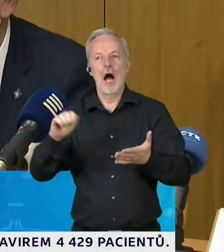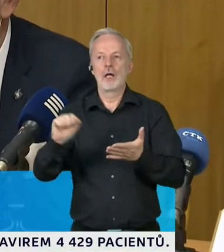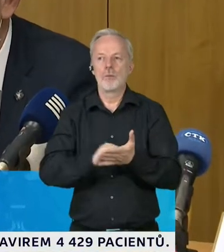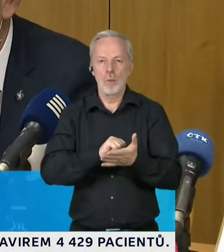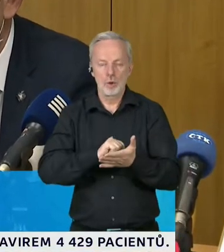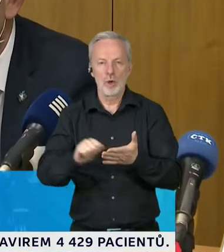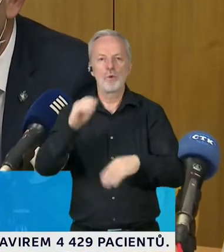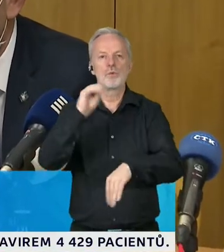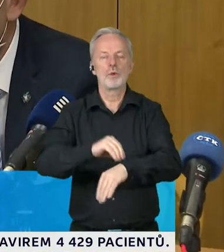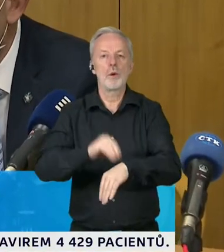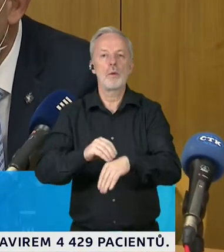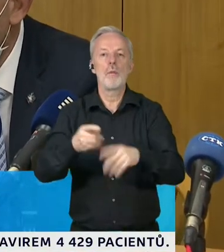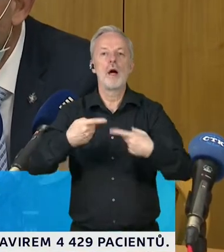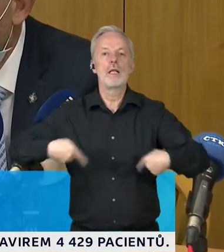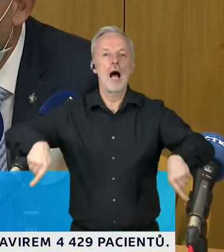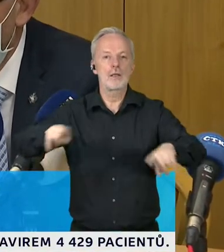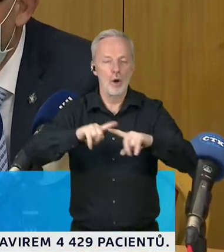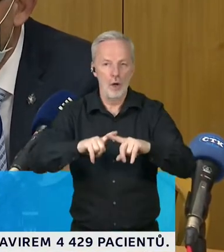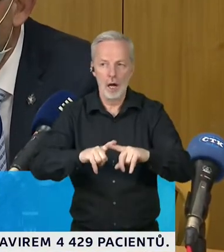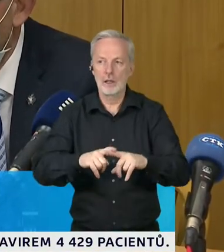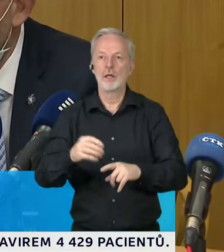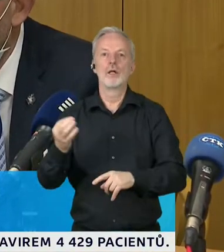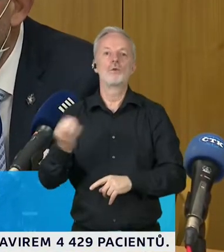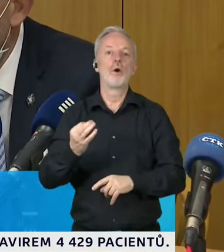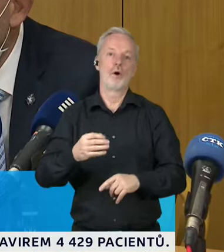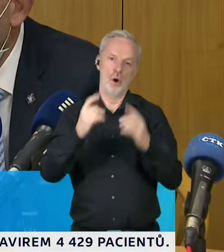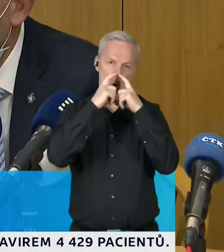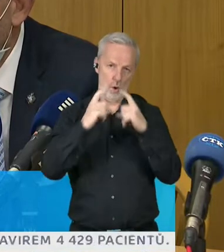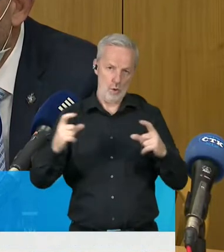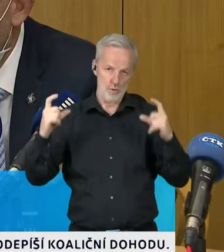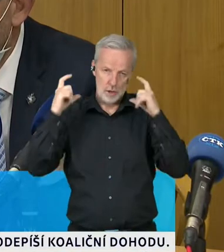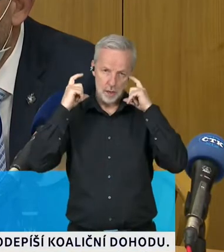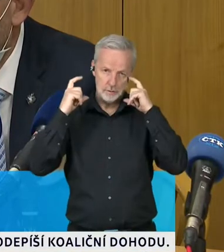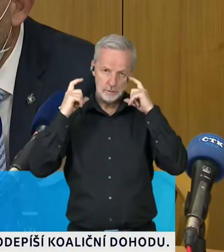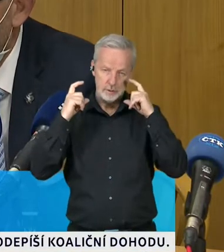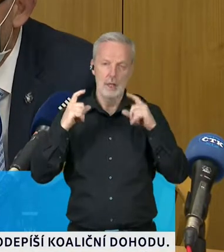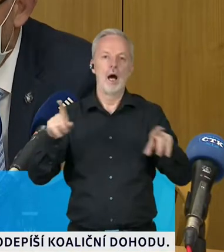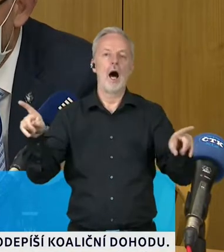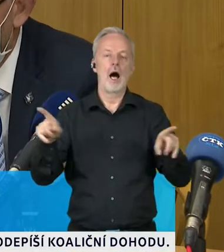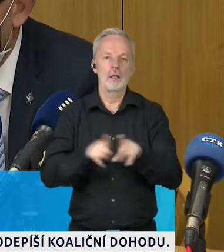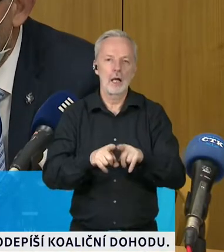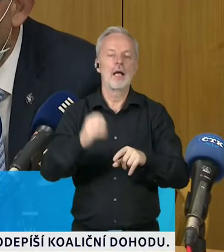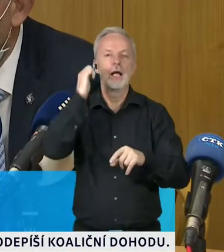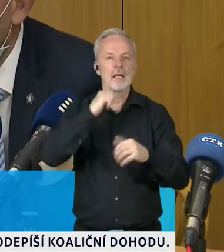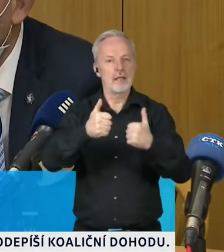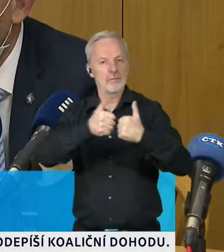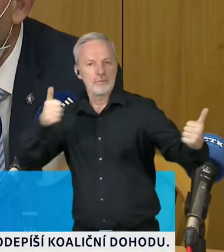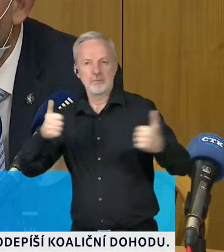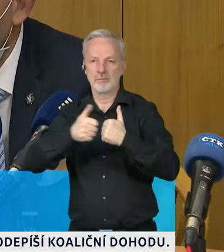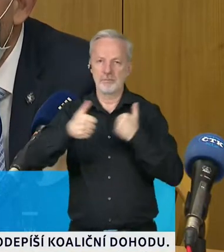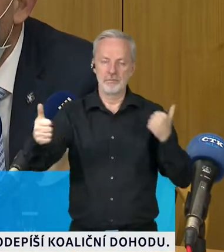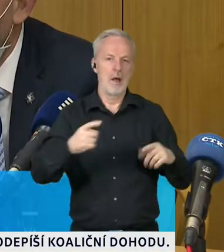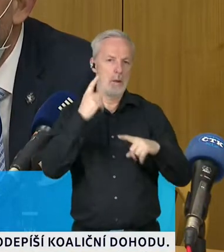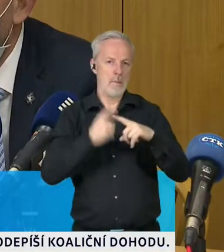ochránit a to je nošení roušek a distance v sociálním kontaktu,